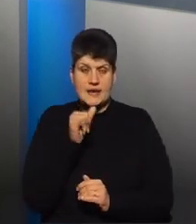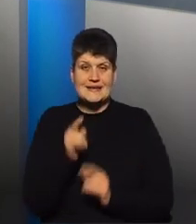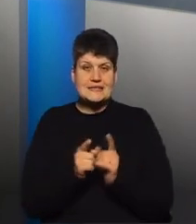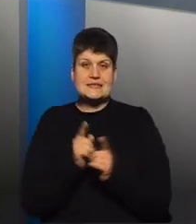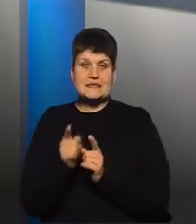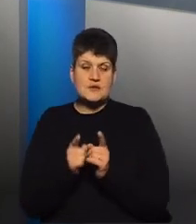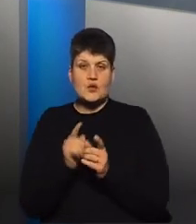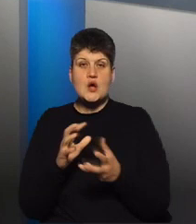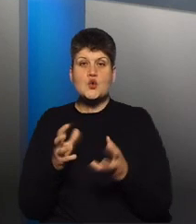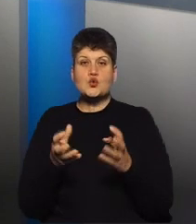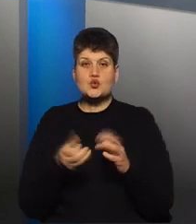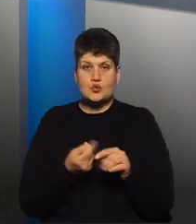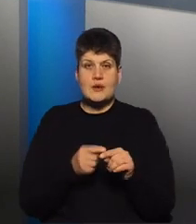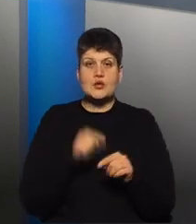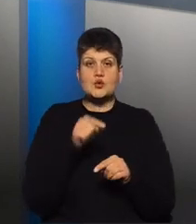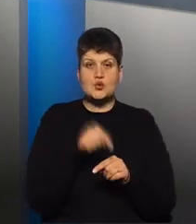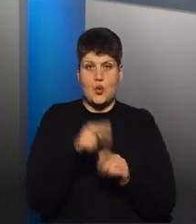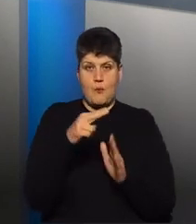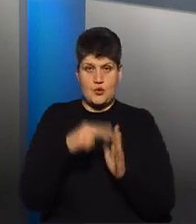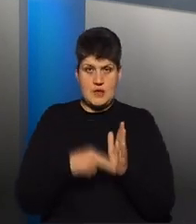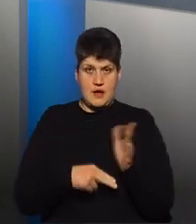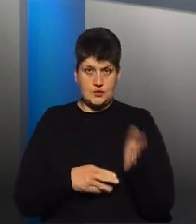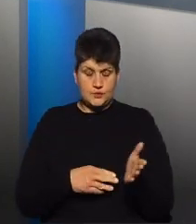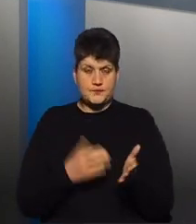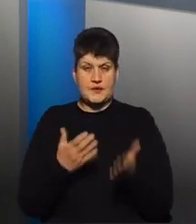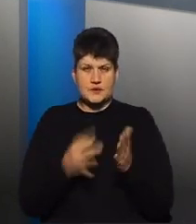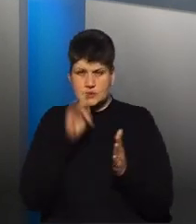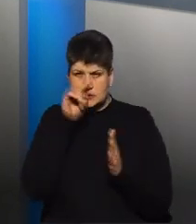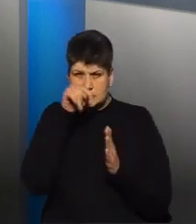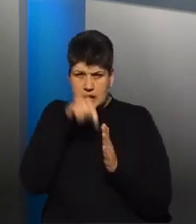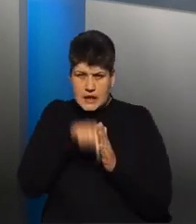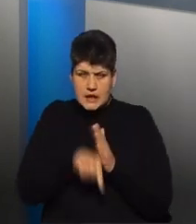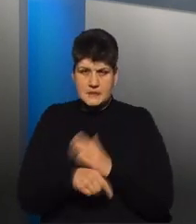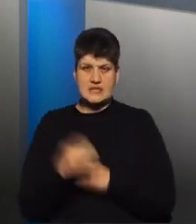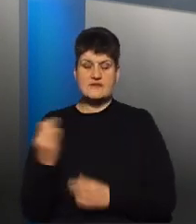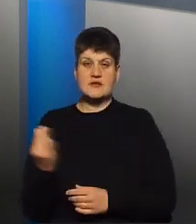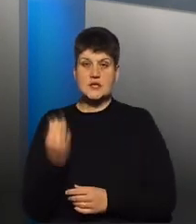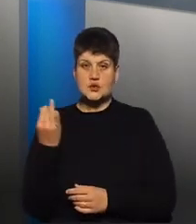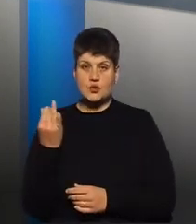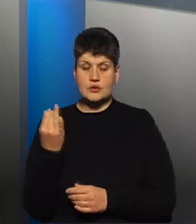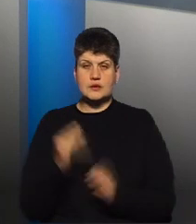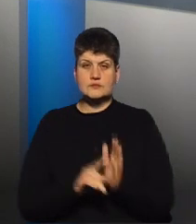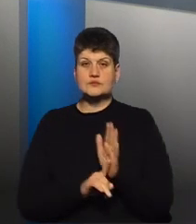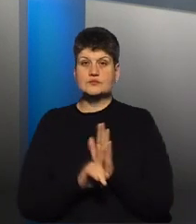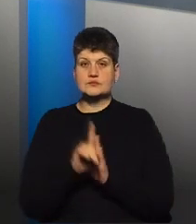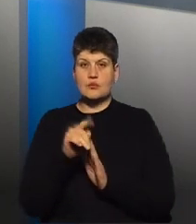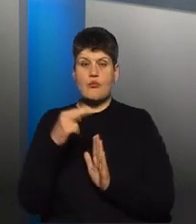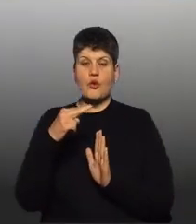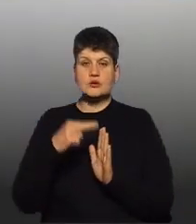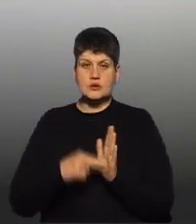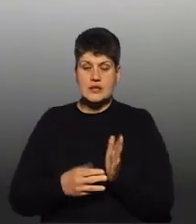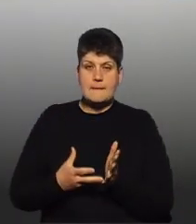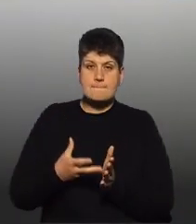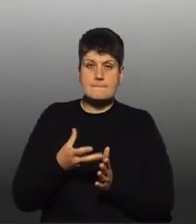цього податку. Якщо заглибитися в історію, початково податок, як я вже казав, сплачувався з